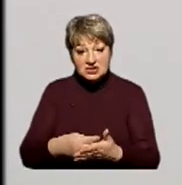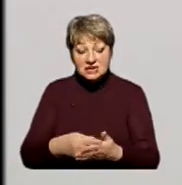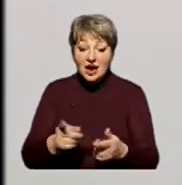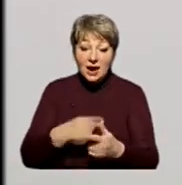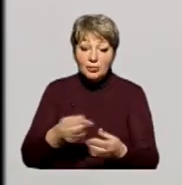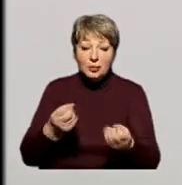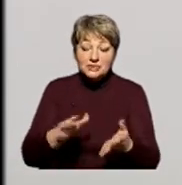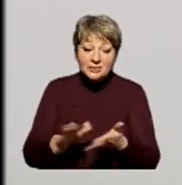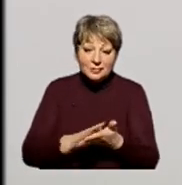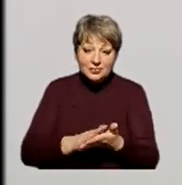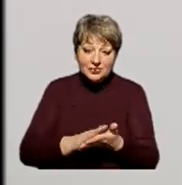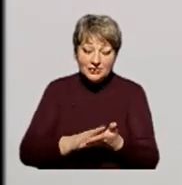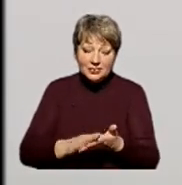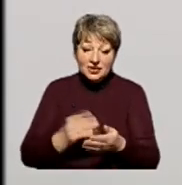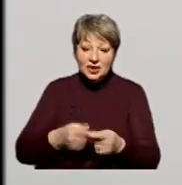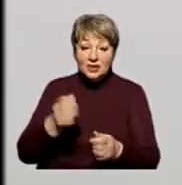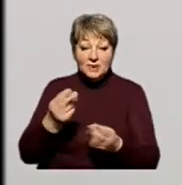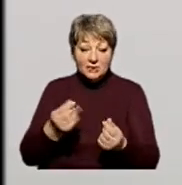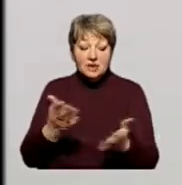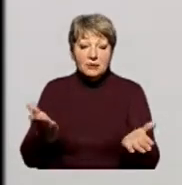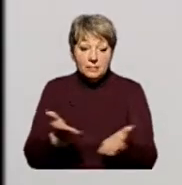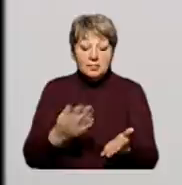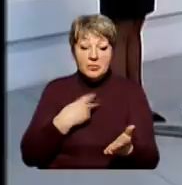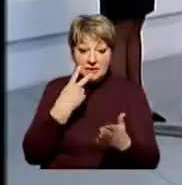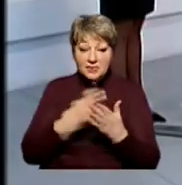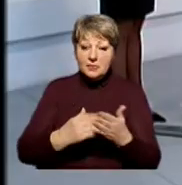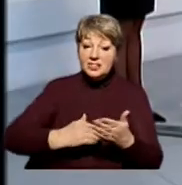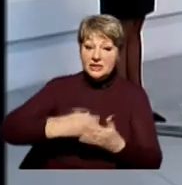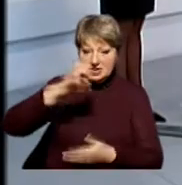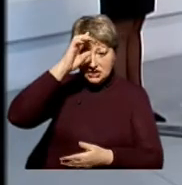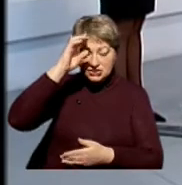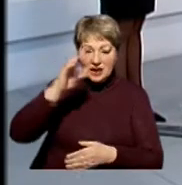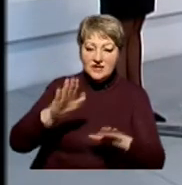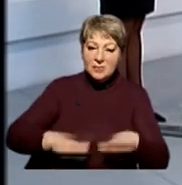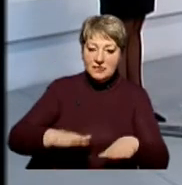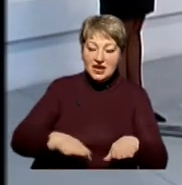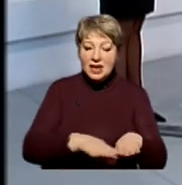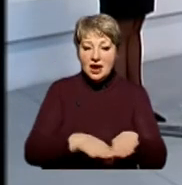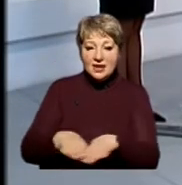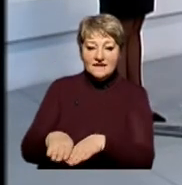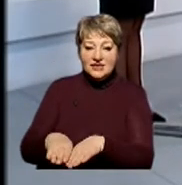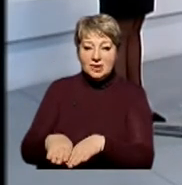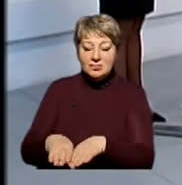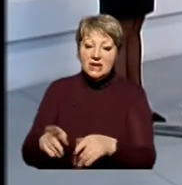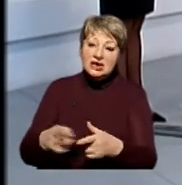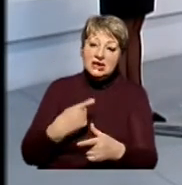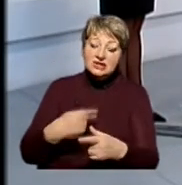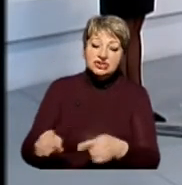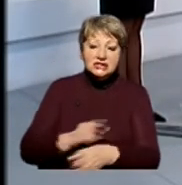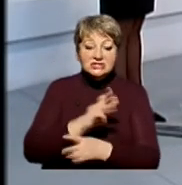відмивання коштів, що ми достатньо часто бачимо як і на державному рівні, так і на місцевому або локальному рівні. Чи це